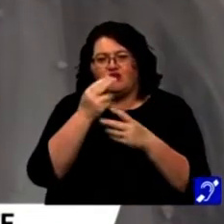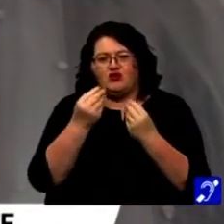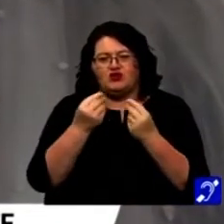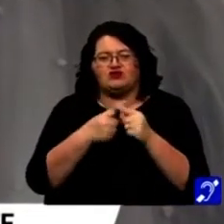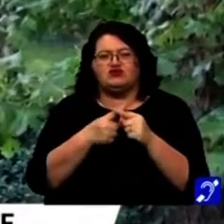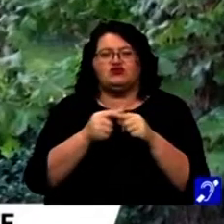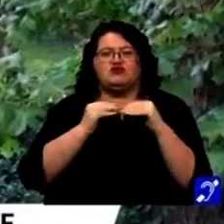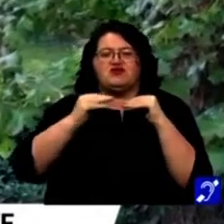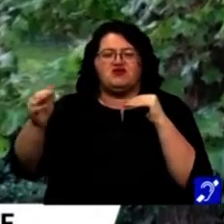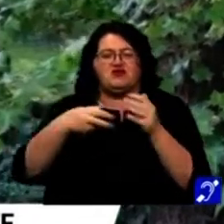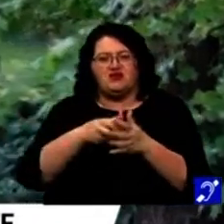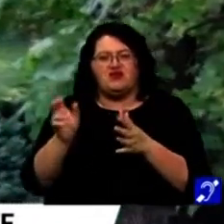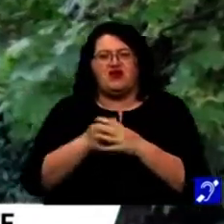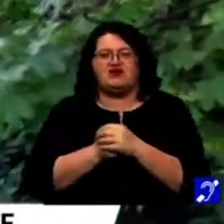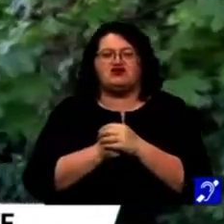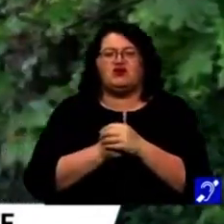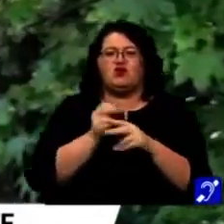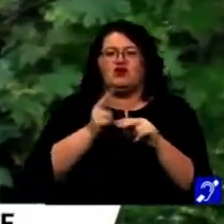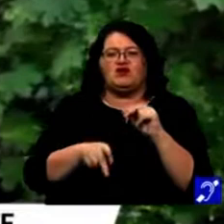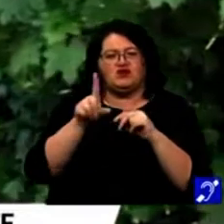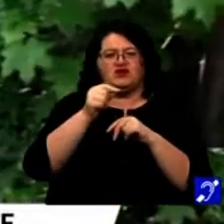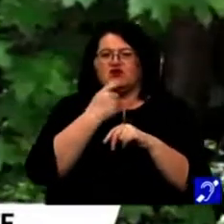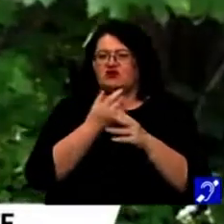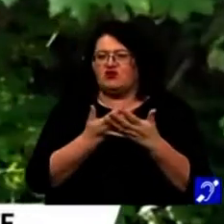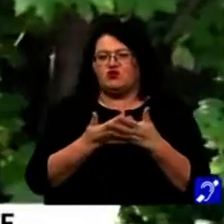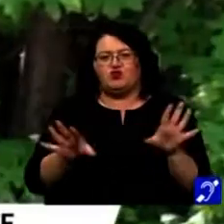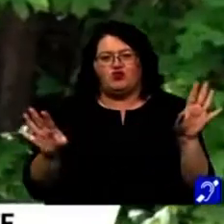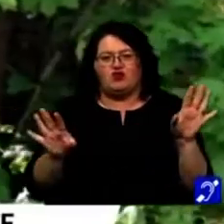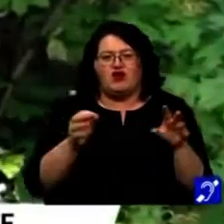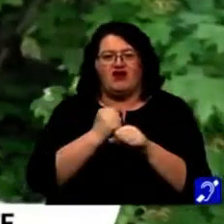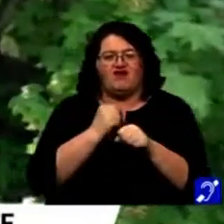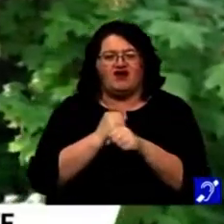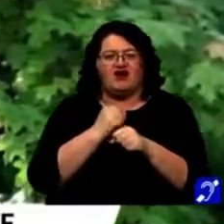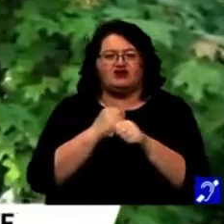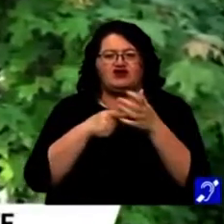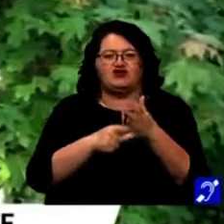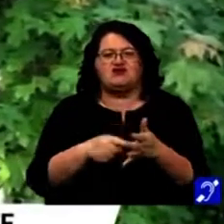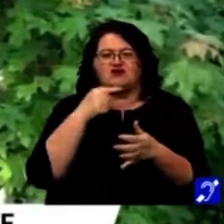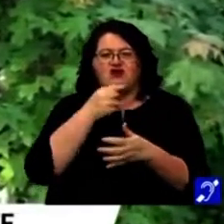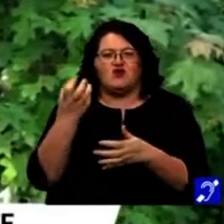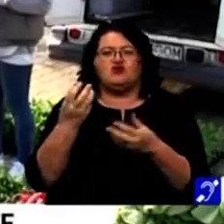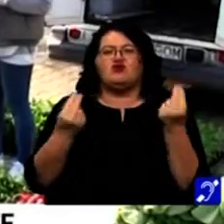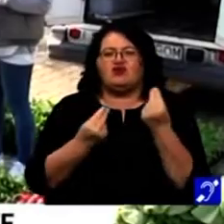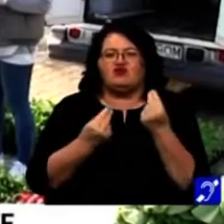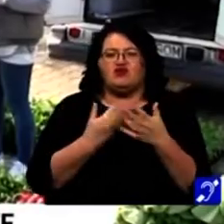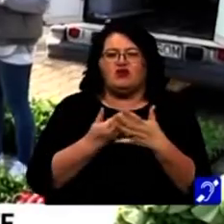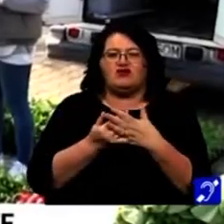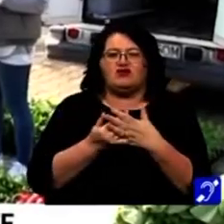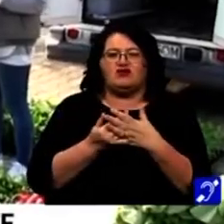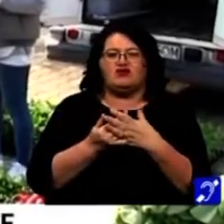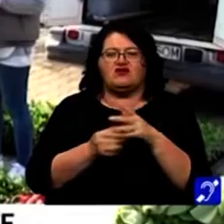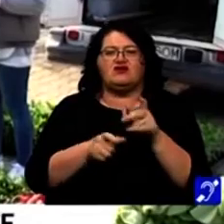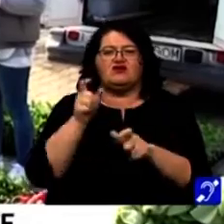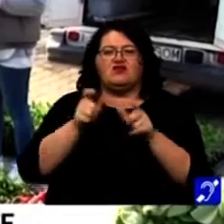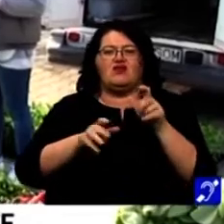în câmp deschis. Din păcate, în ultimii 20 de ani, lumea nu prea mai cultivă această roșie, pentru că cultura